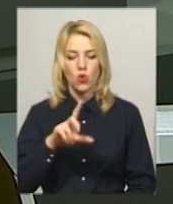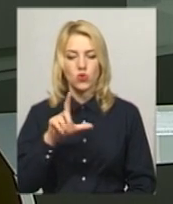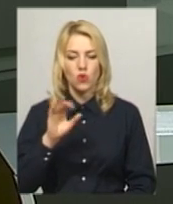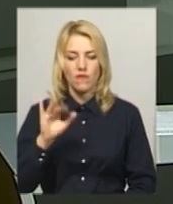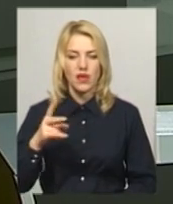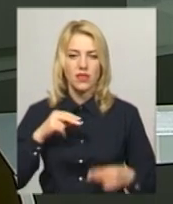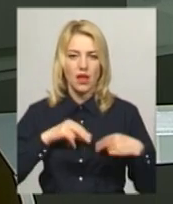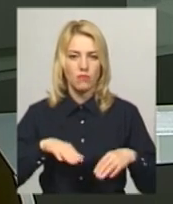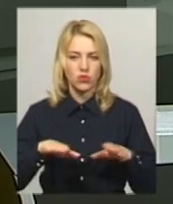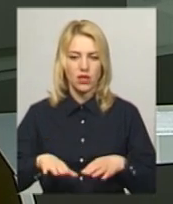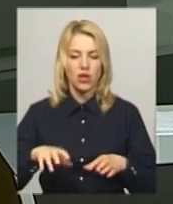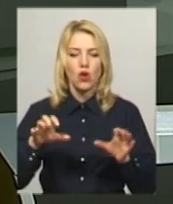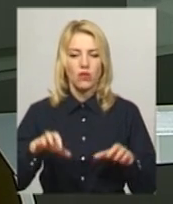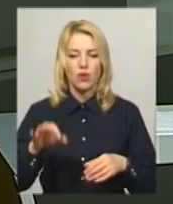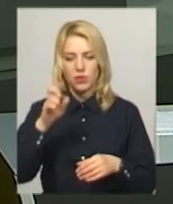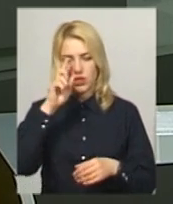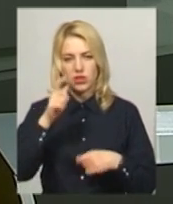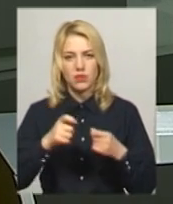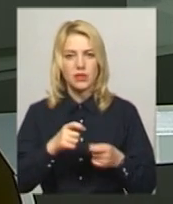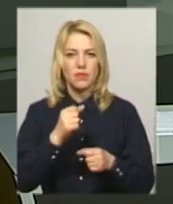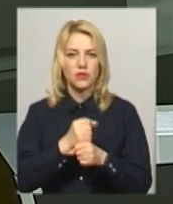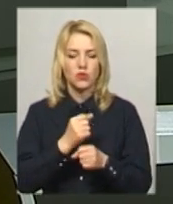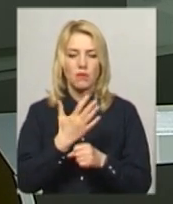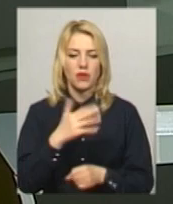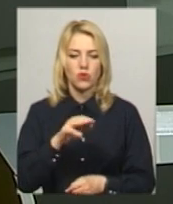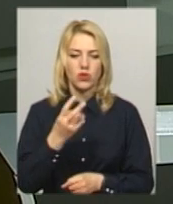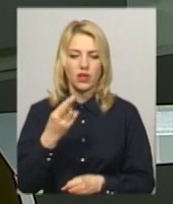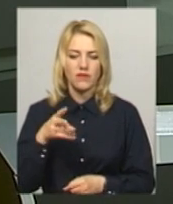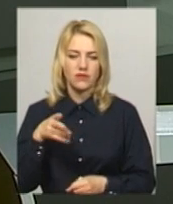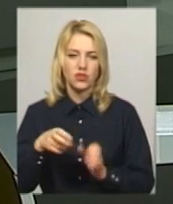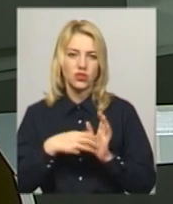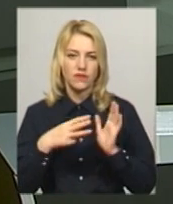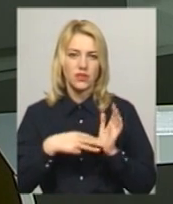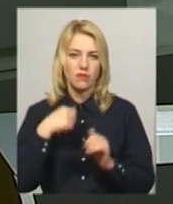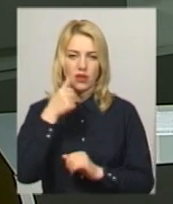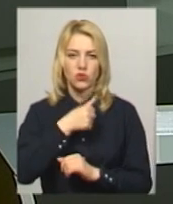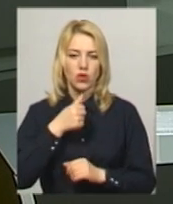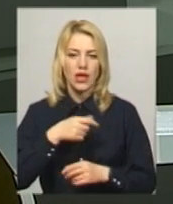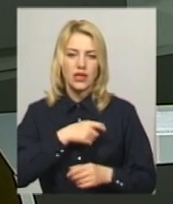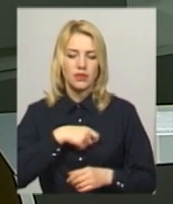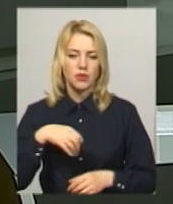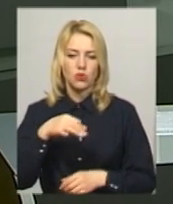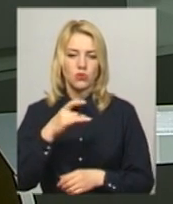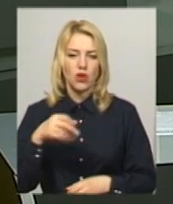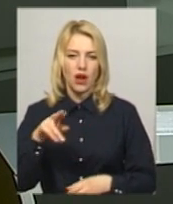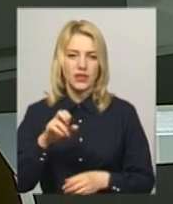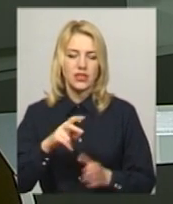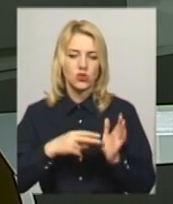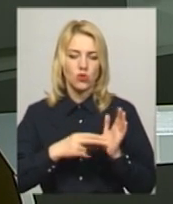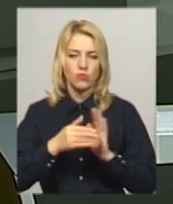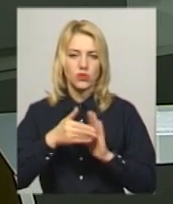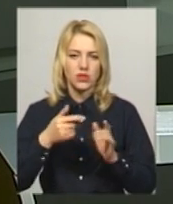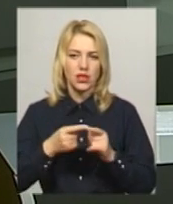голови Хмельницької облдержадміністрації працює з 5 травня 2018 року. Депутат обласної ради 7-го скликання